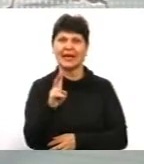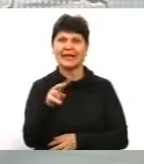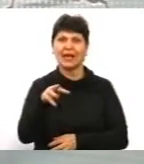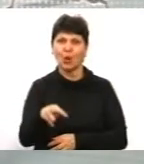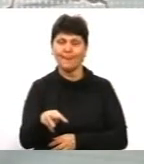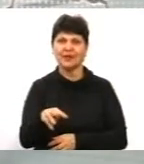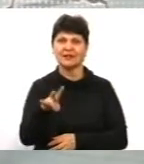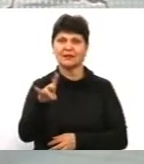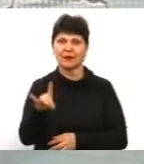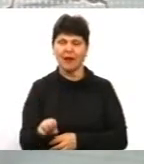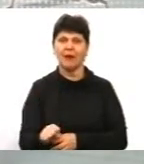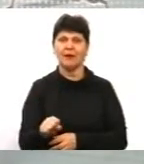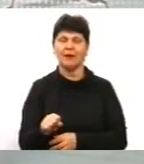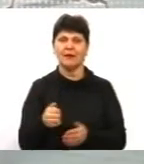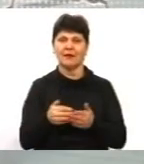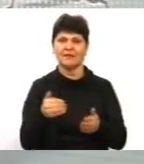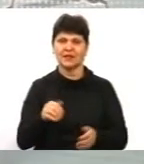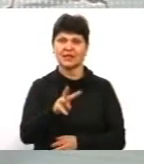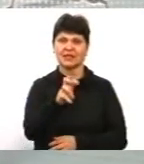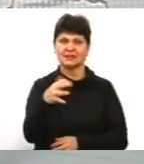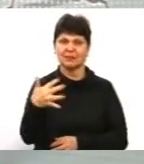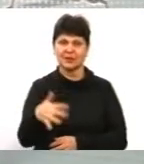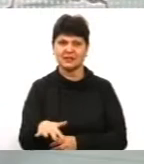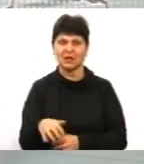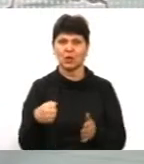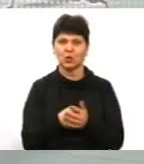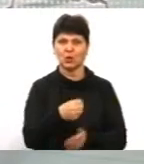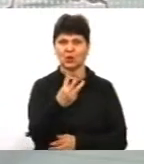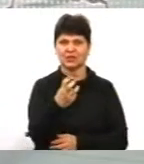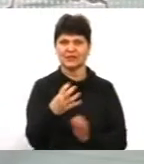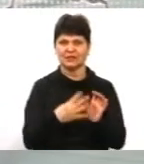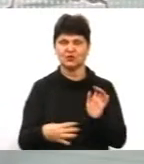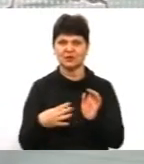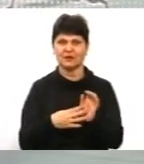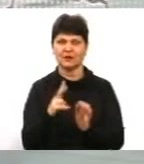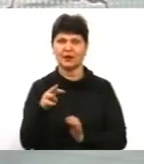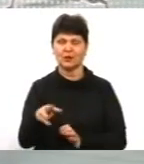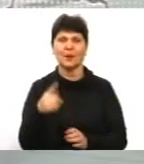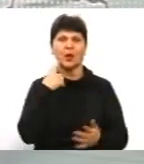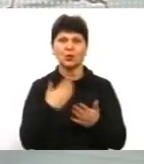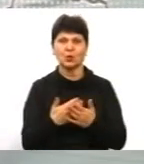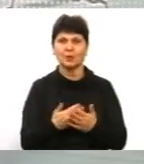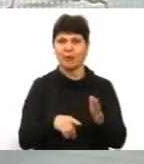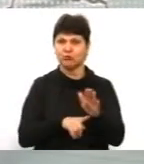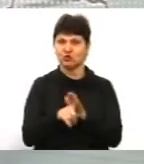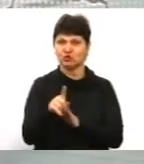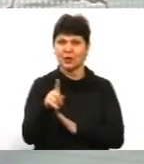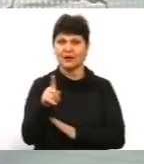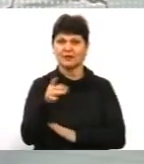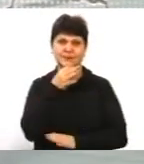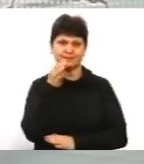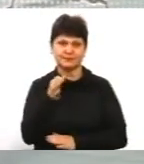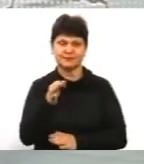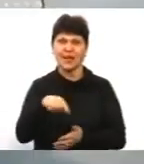350-го до 399-го кілометра. Тобто, розпочинаючи, грубо говоря, від міста